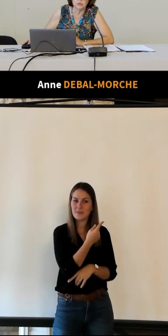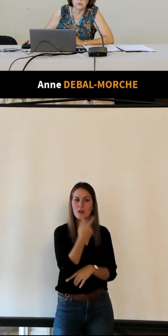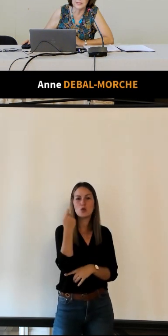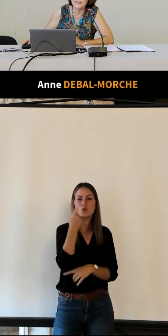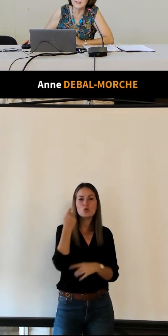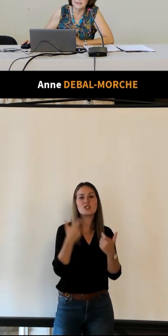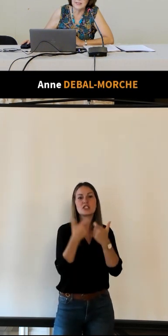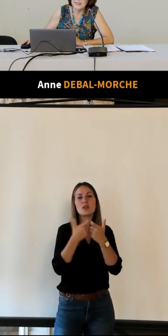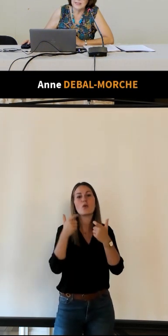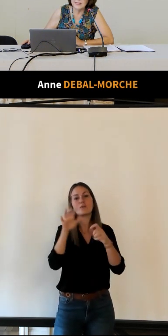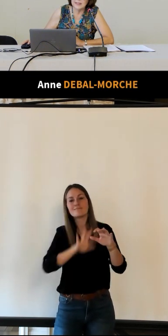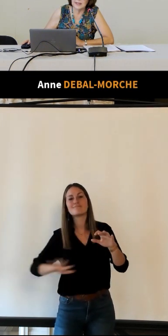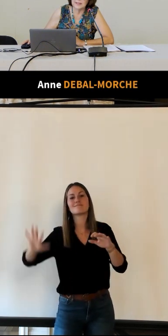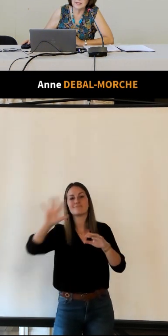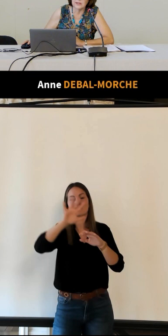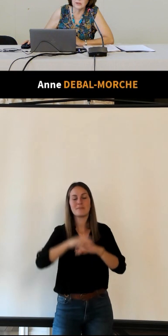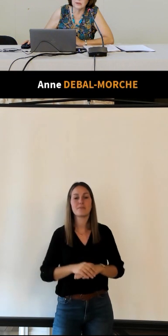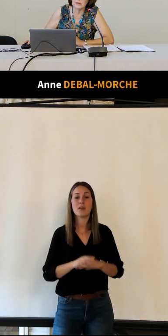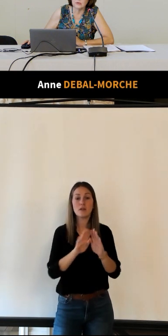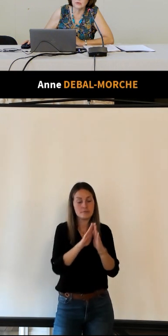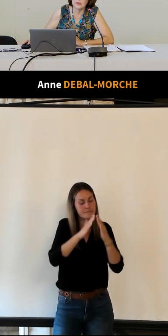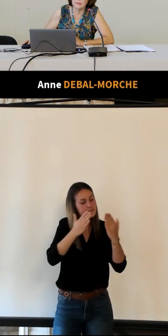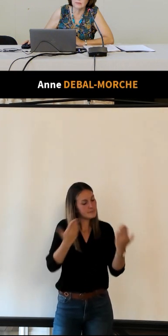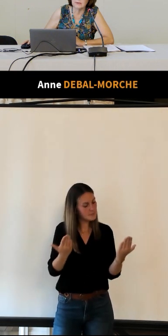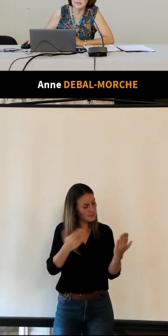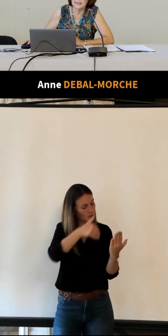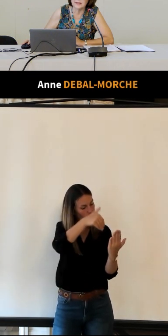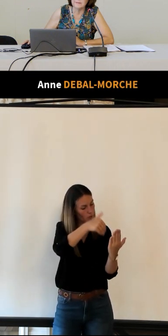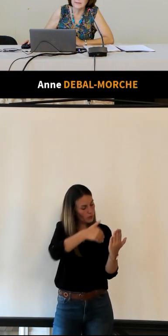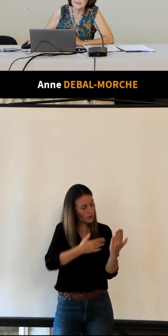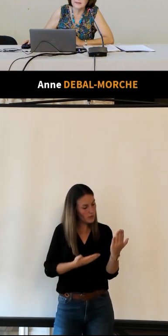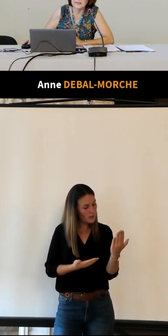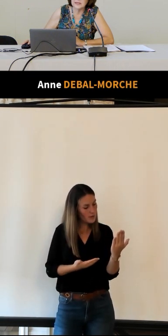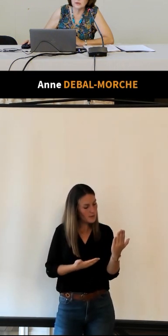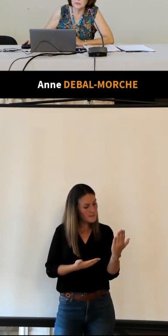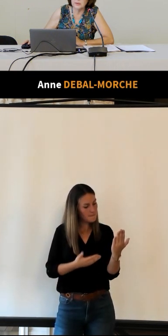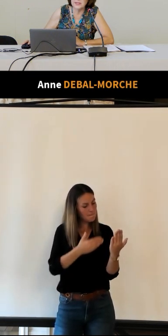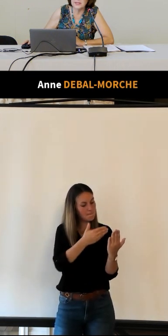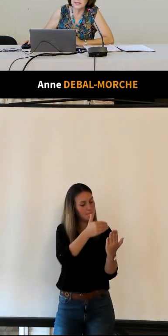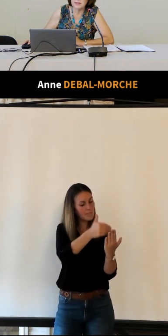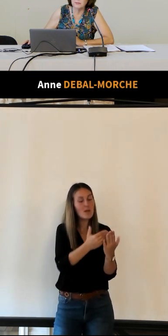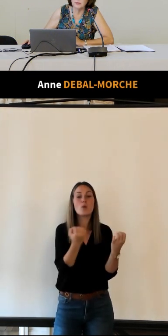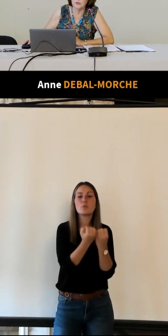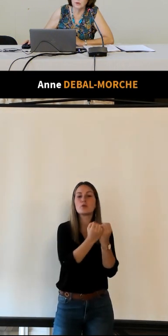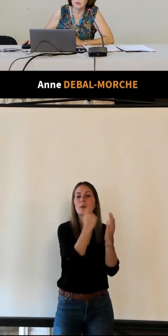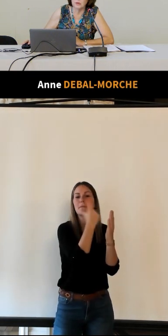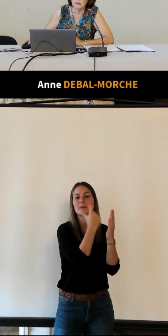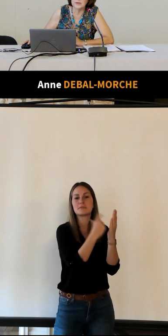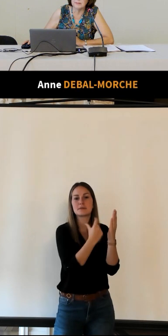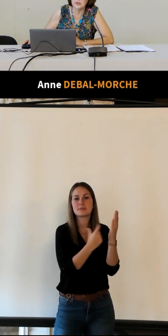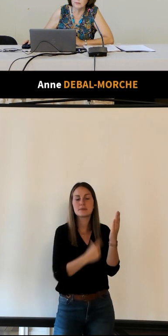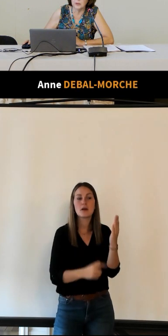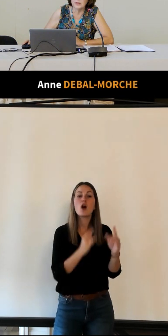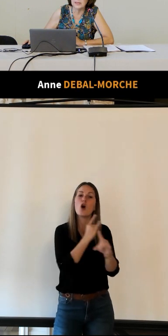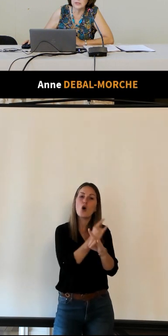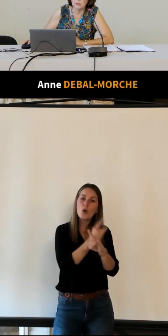château de Touraine et à l'intérieur donc les insertions publicitaires pour l